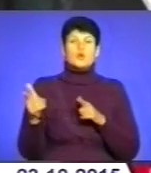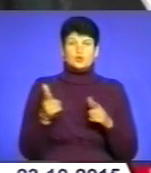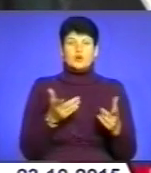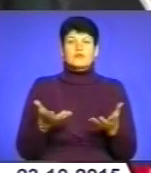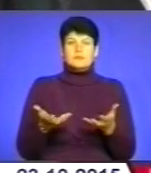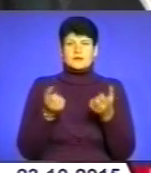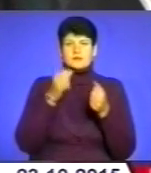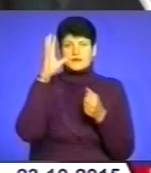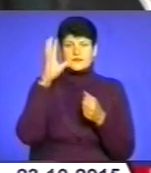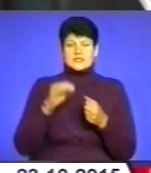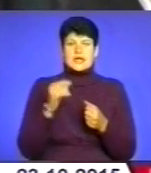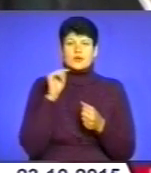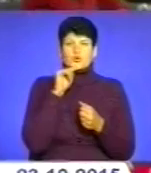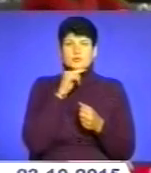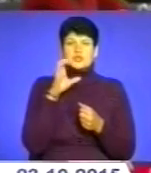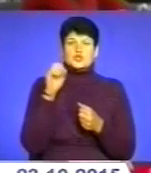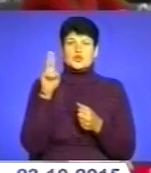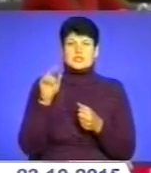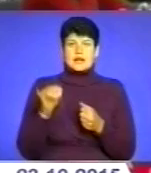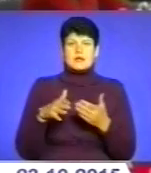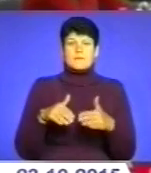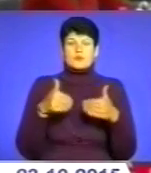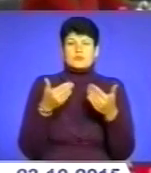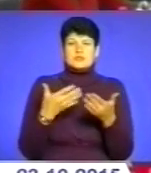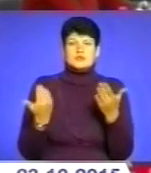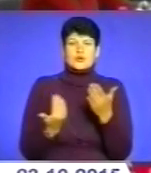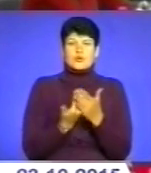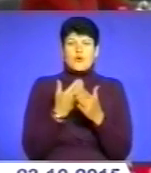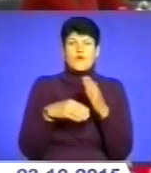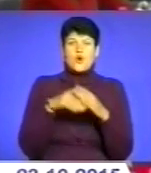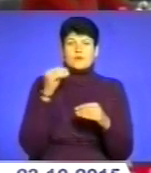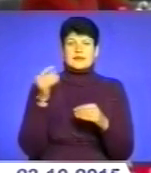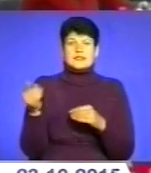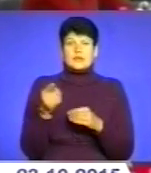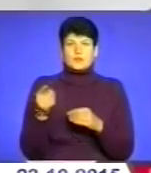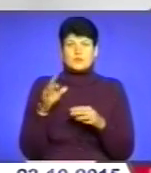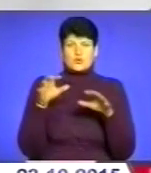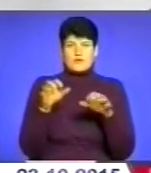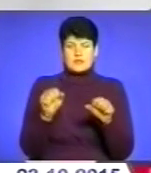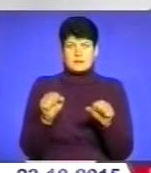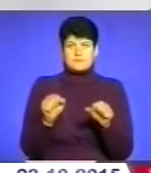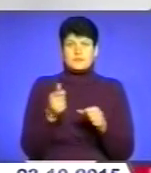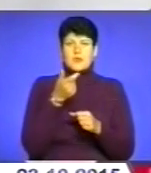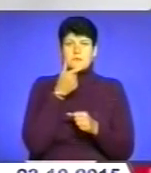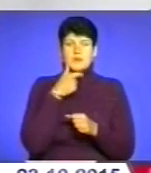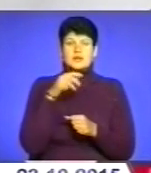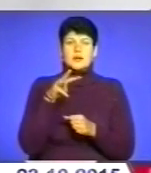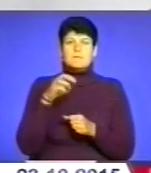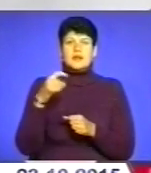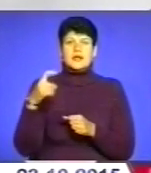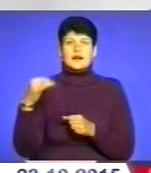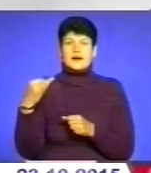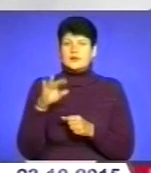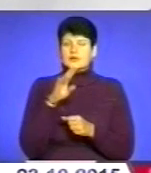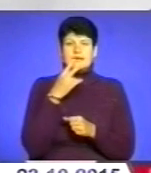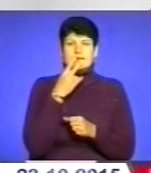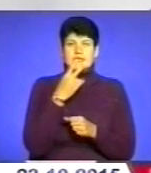усі економічні та соціальні пропозиції новообраної тернопільської влади. Пан Михайло не дивиться на світ так, як